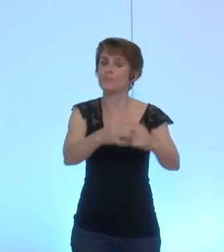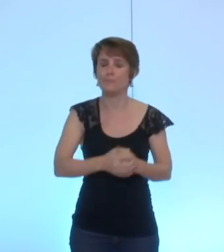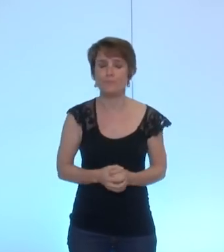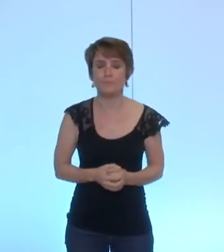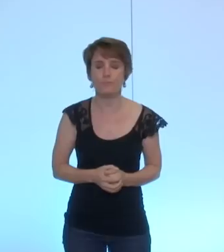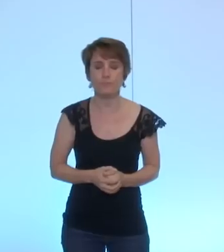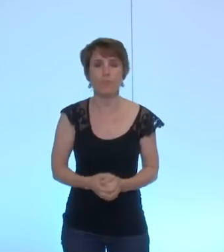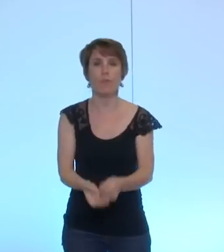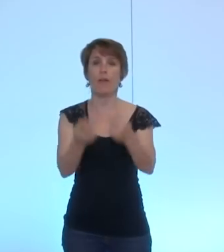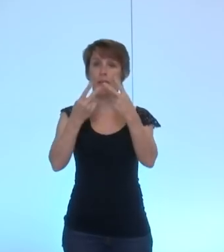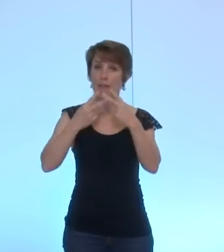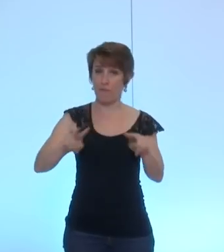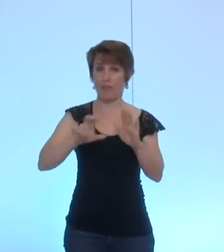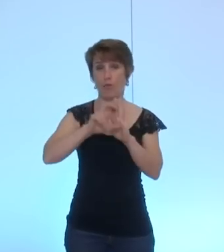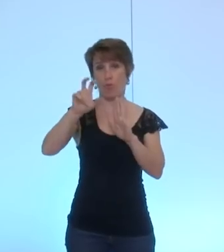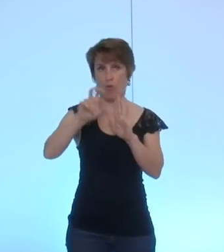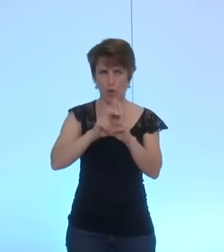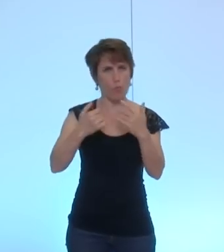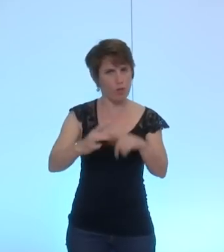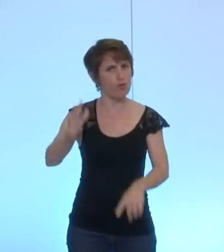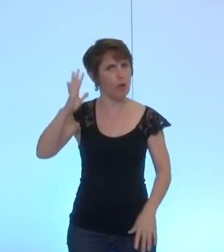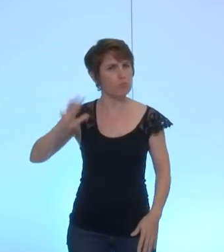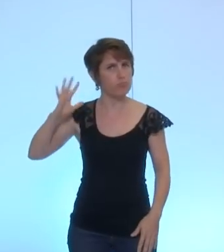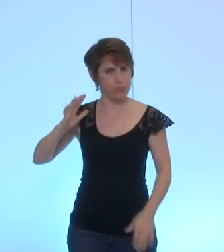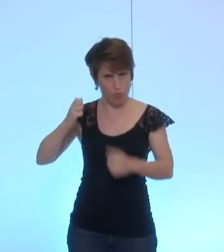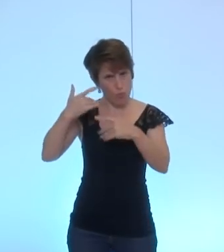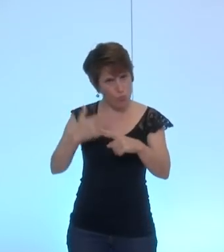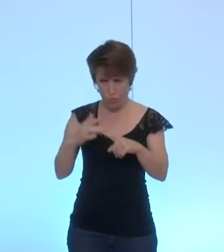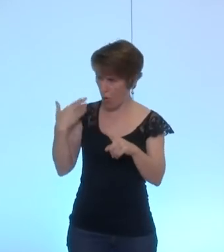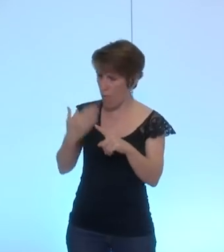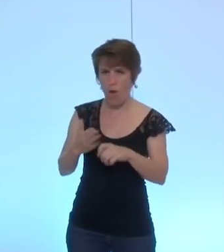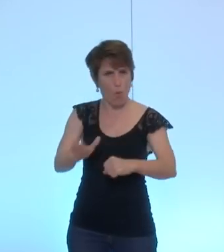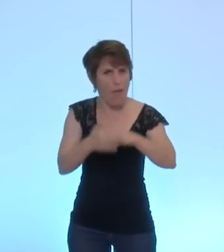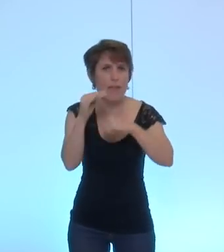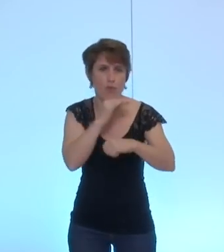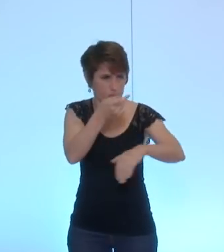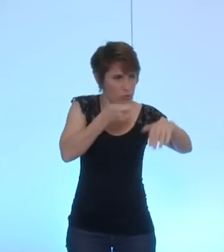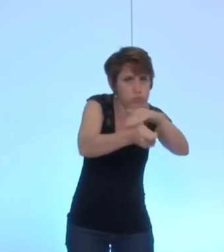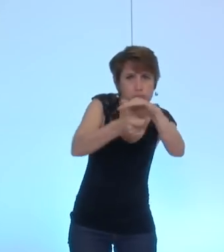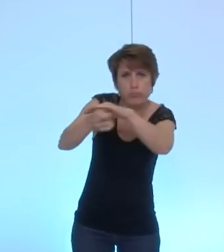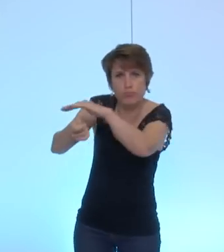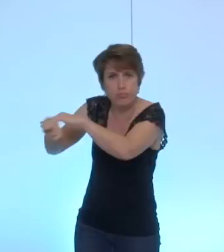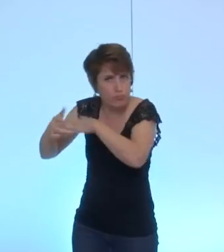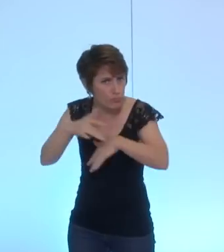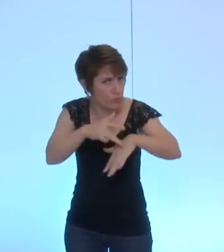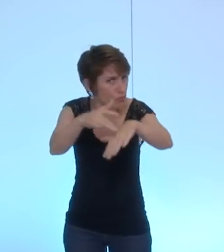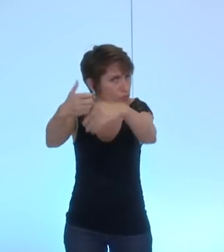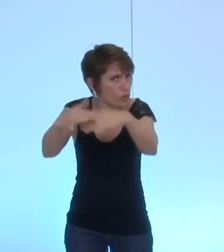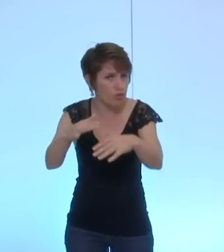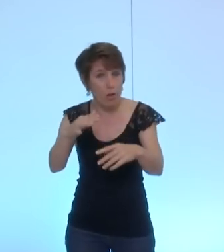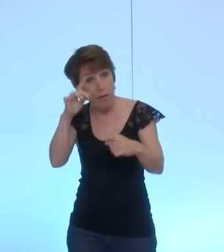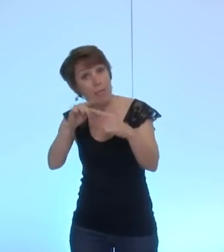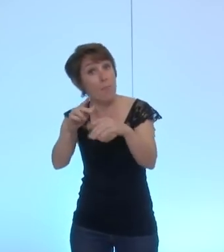la ville a déjà dans le passé répondu à de nombreux appels d'urgence dans le but d'une aide humanitaire